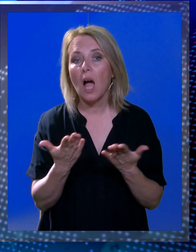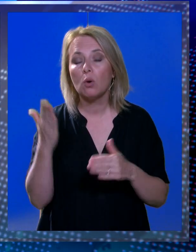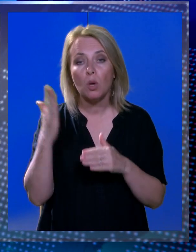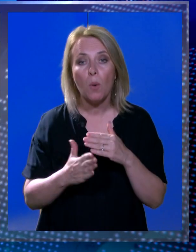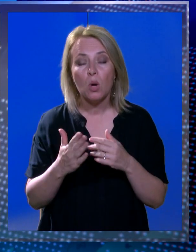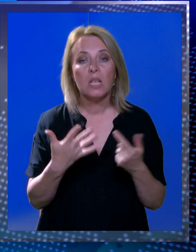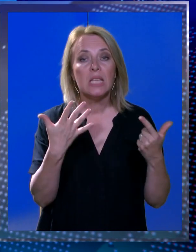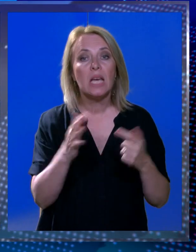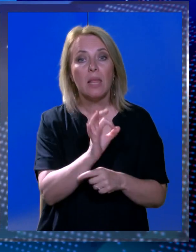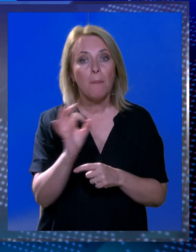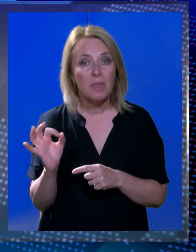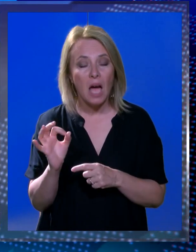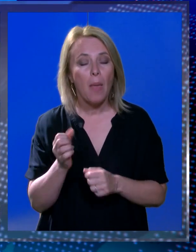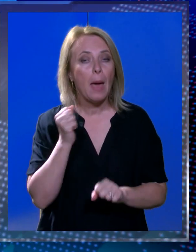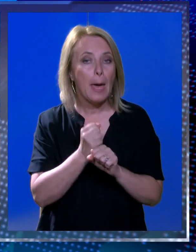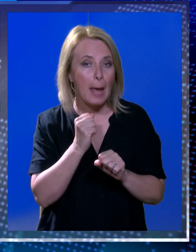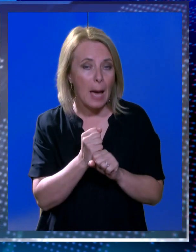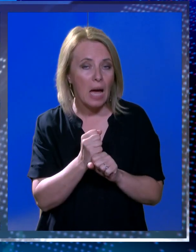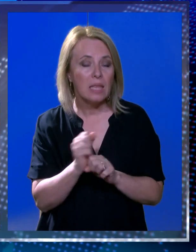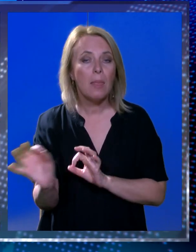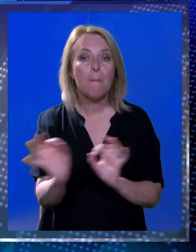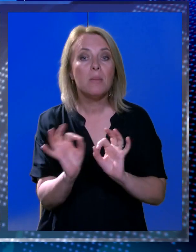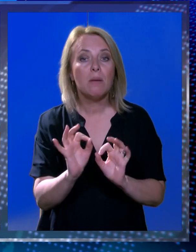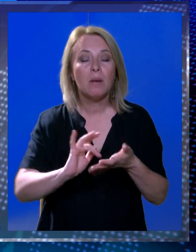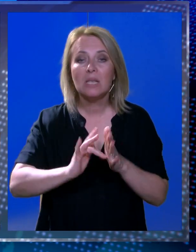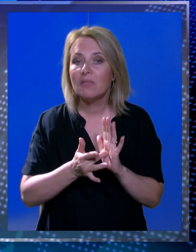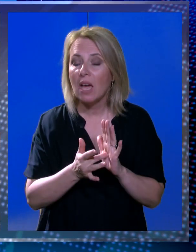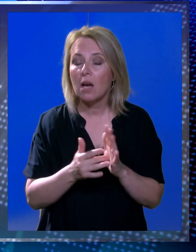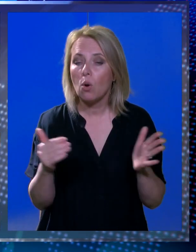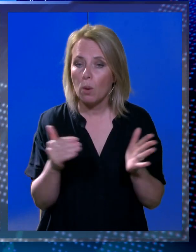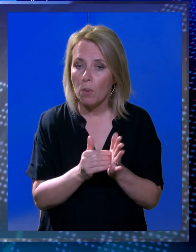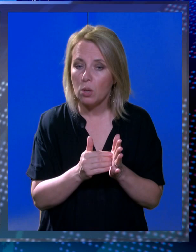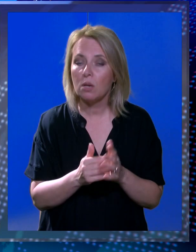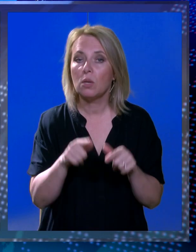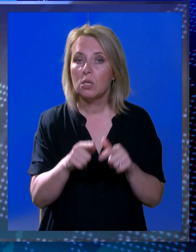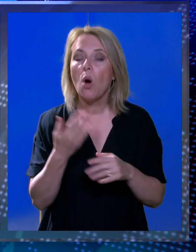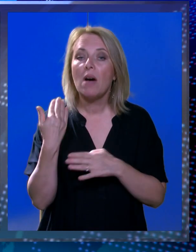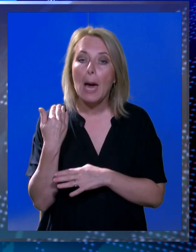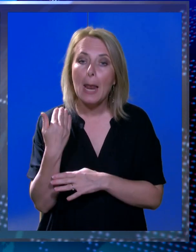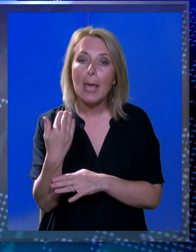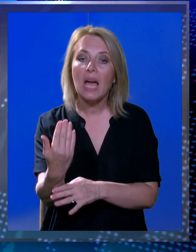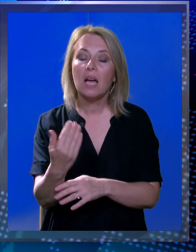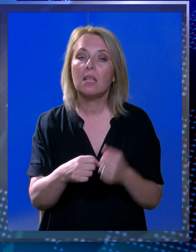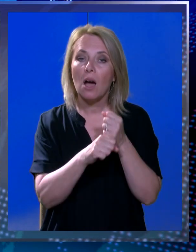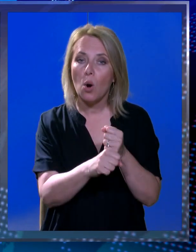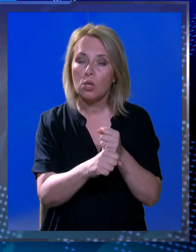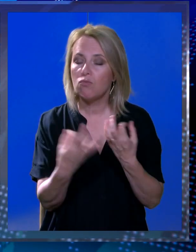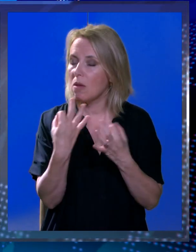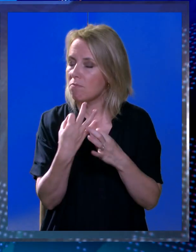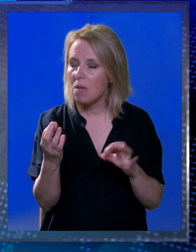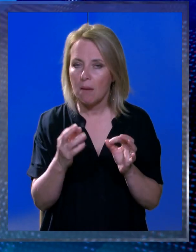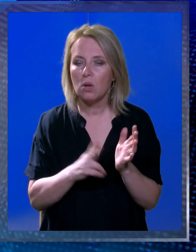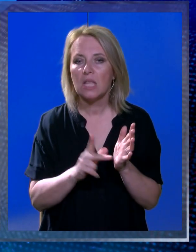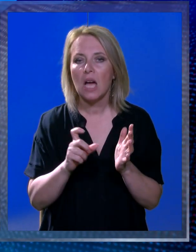kako se u posljednjih tjedan dana intenzivno radi na pripremi svega što je potrebno da se ova regata odroži na